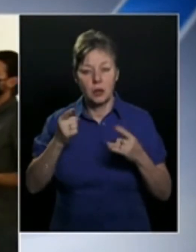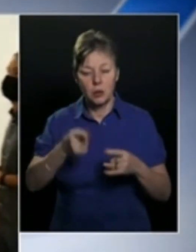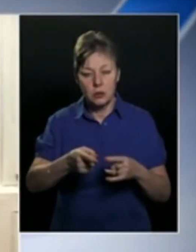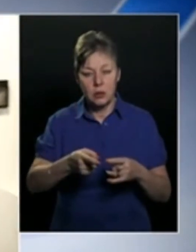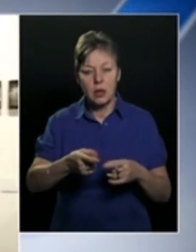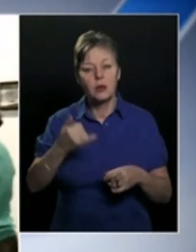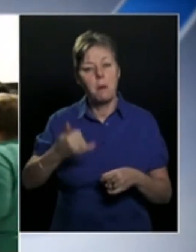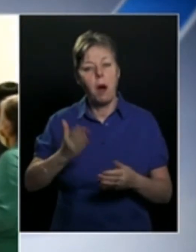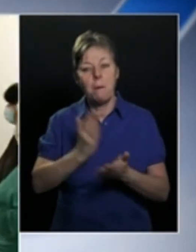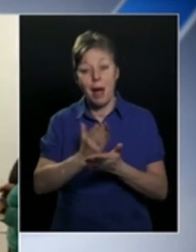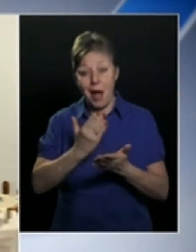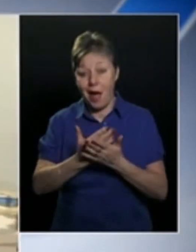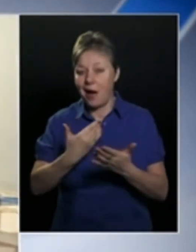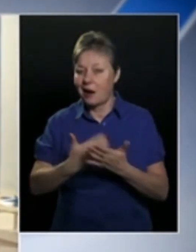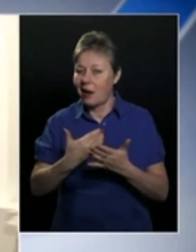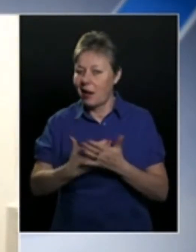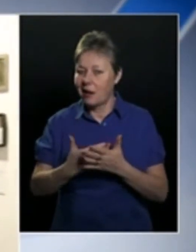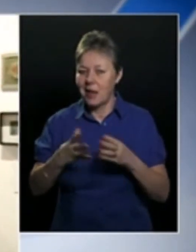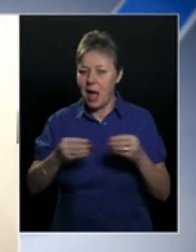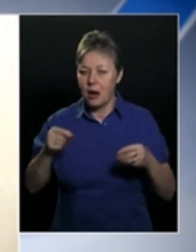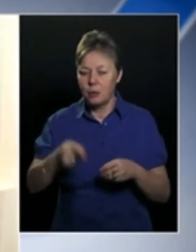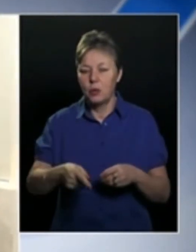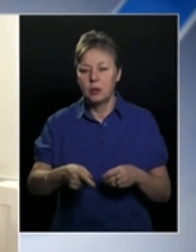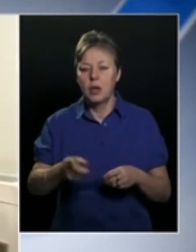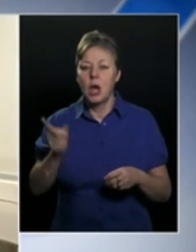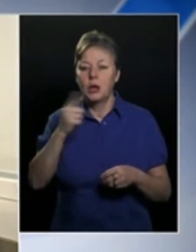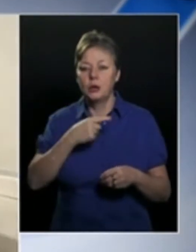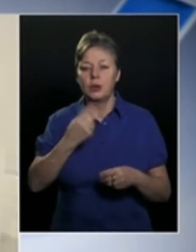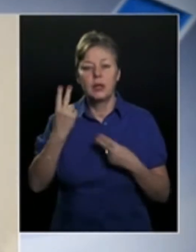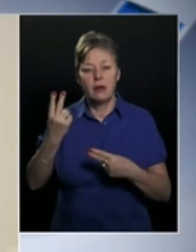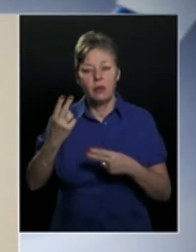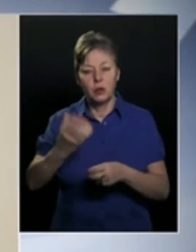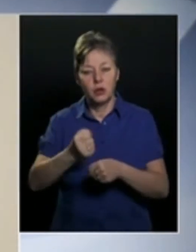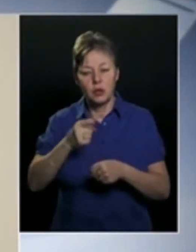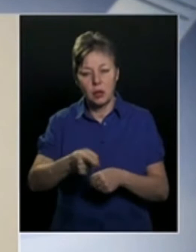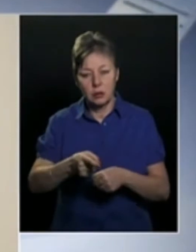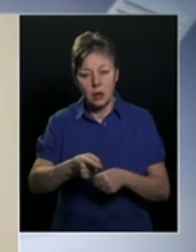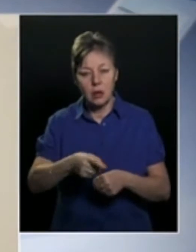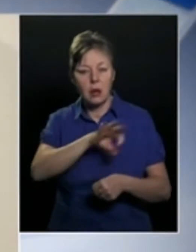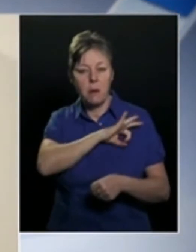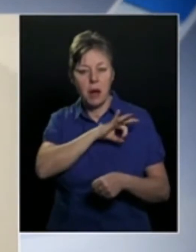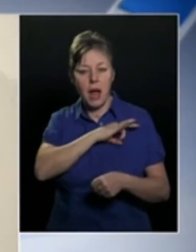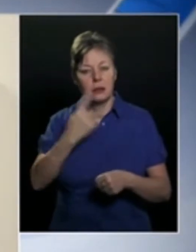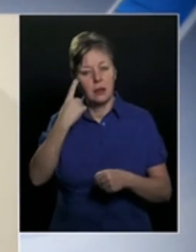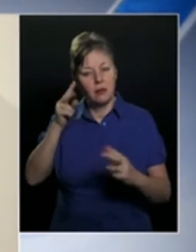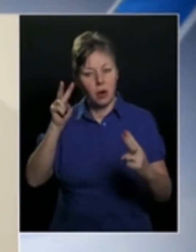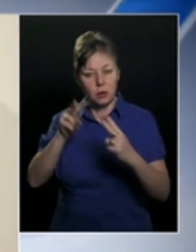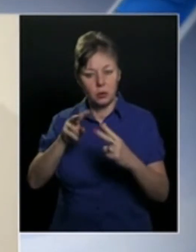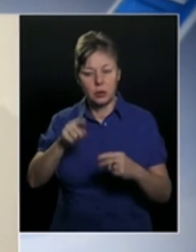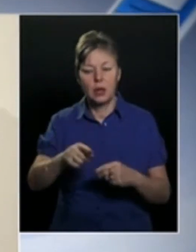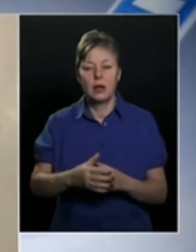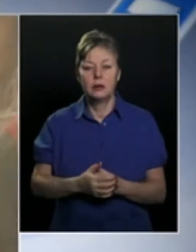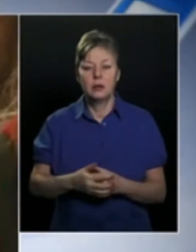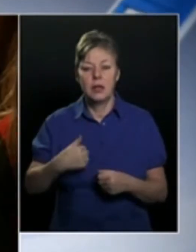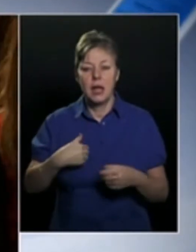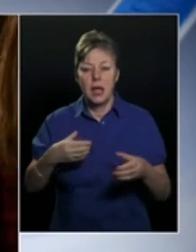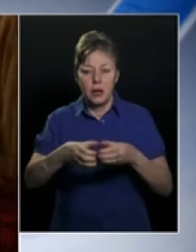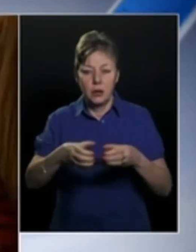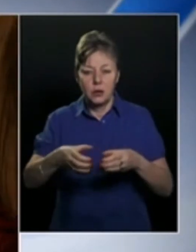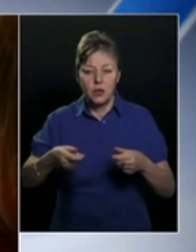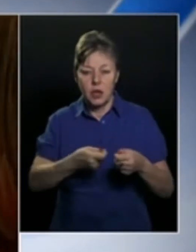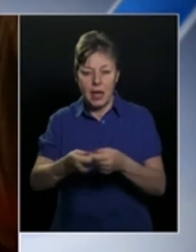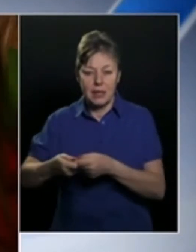köszönhetően ez is már a múlté. Tünde fontosnak tartja, hogy végre kimozdulhatnak a barátaival. Én